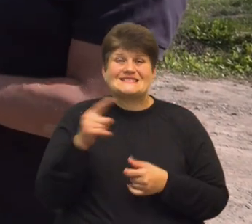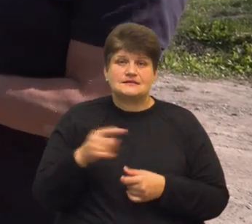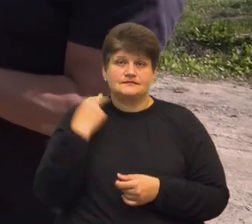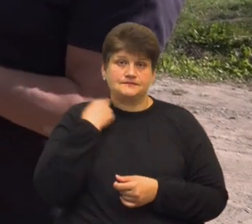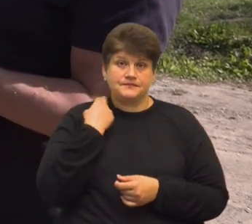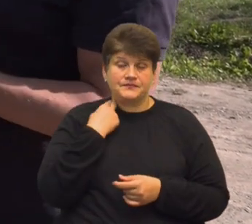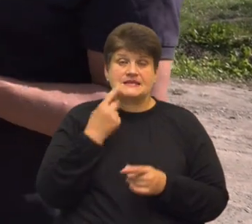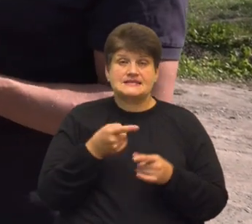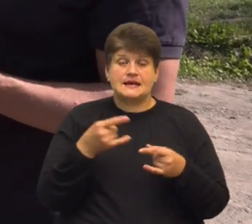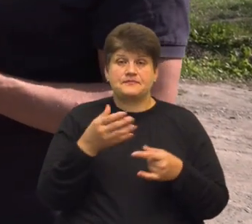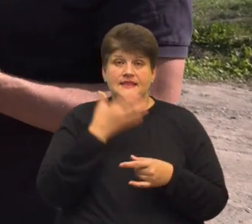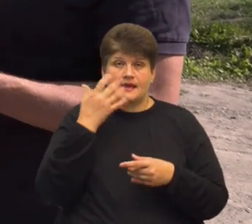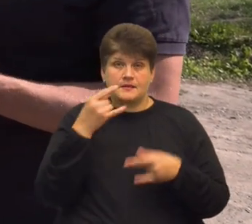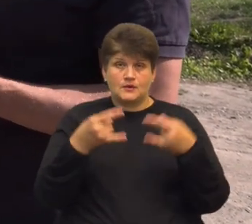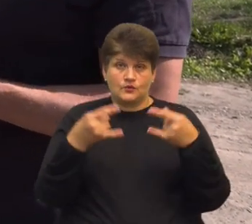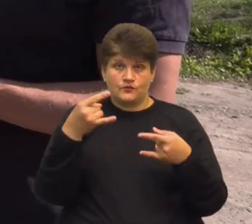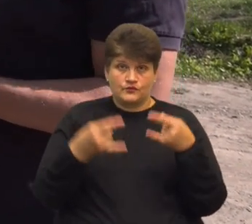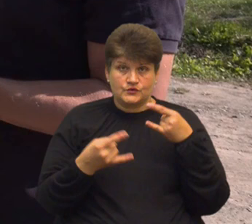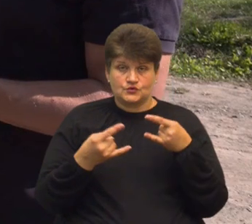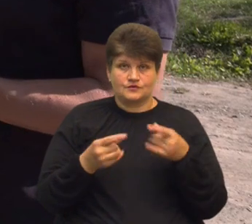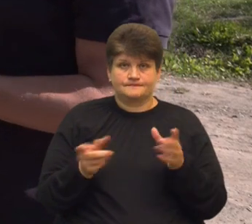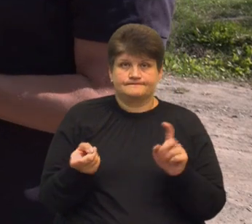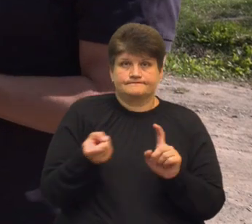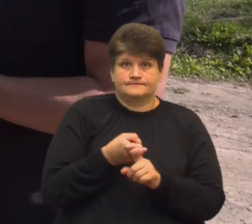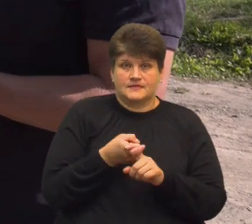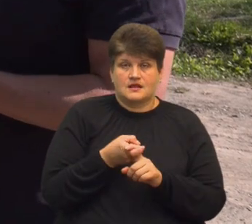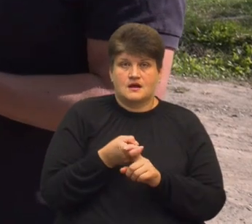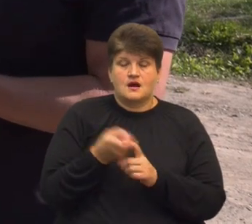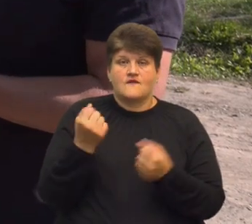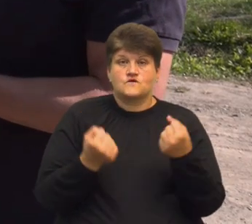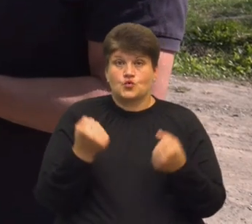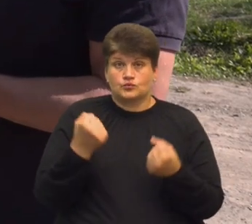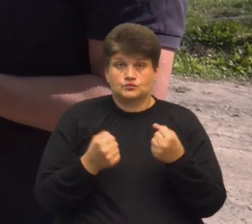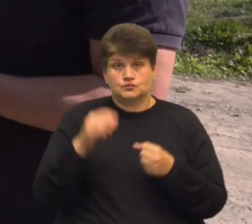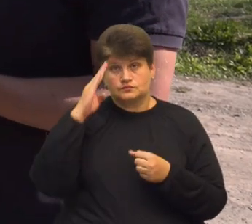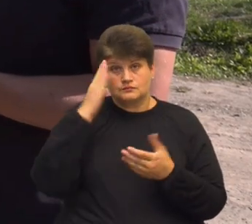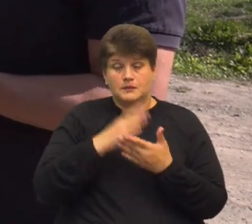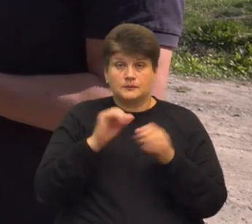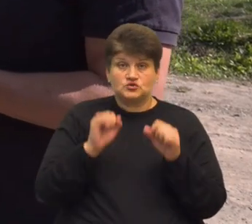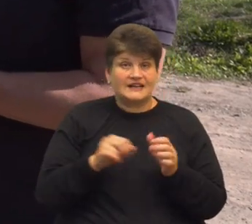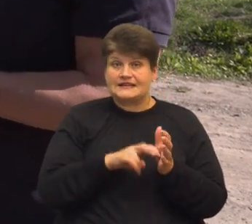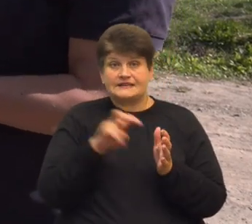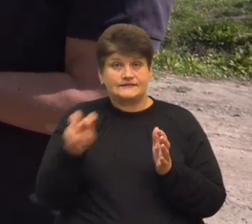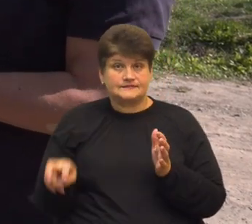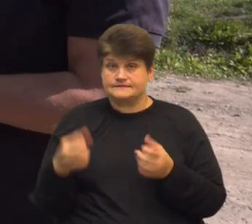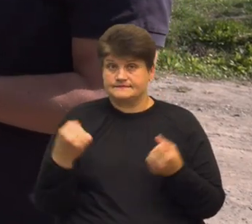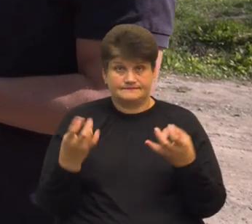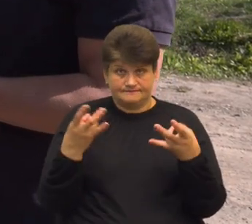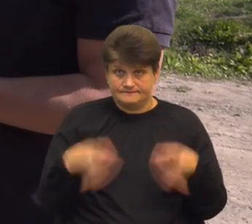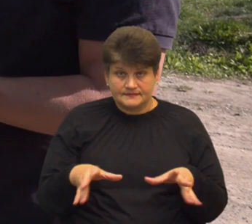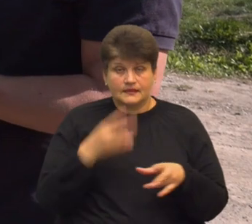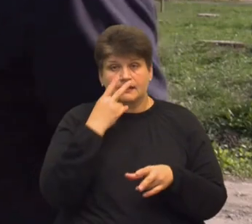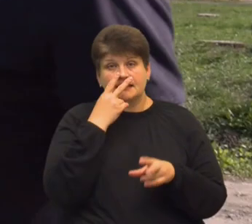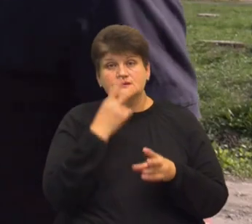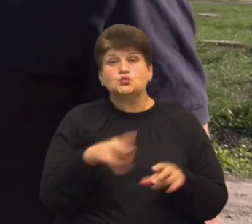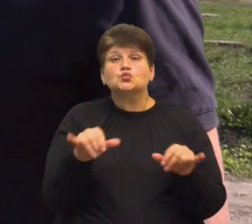автомобіля, виводиться екран всередину, тобто хлопці мають змогу не виходити з автомобіля і дивитися,